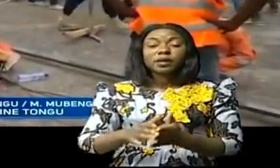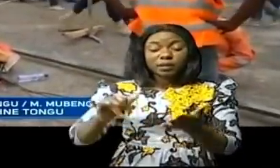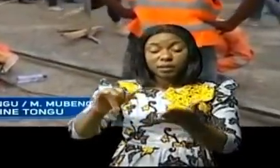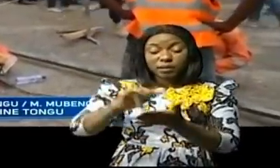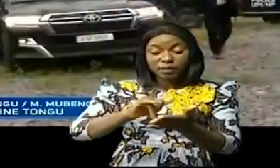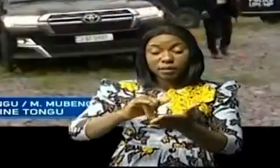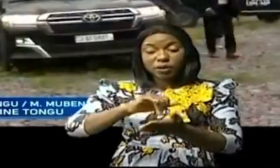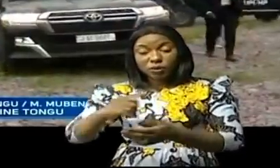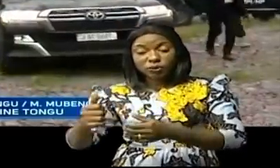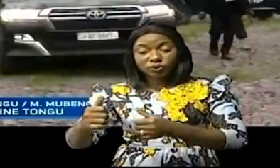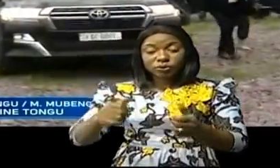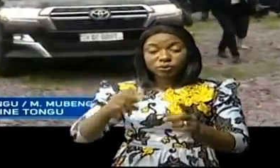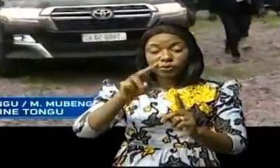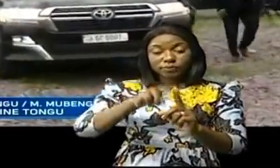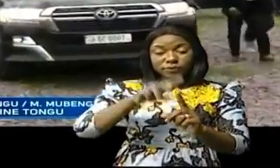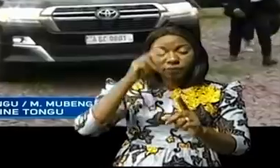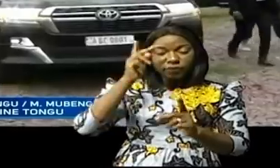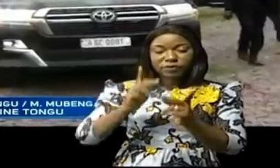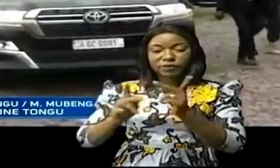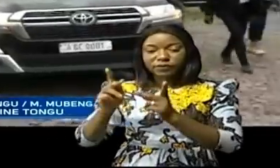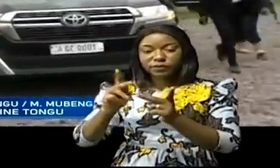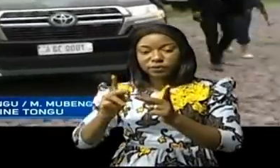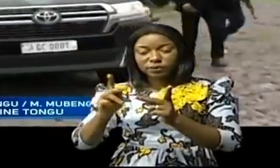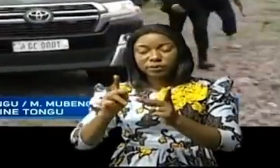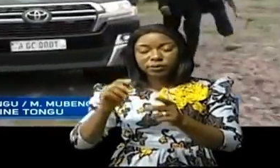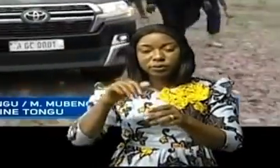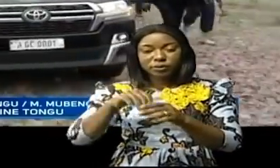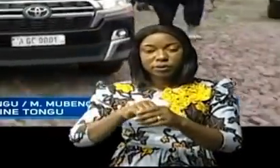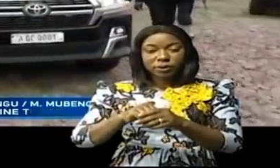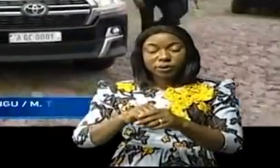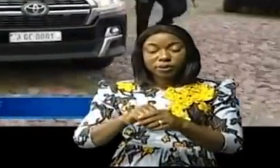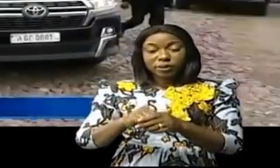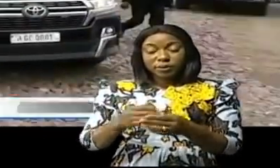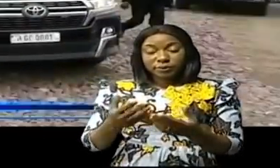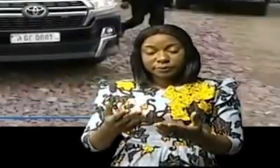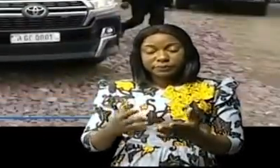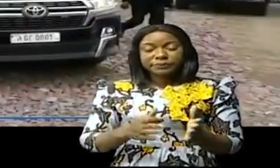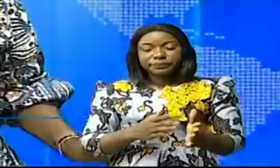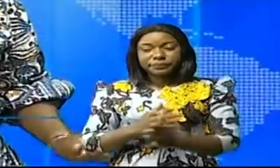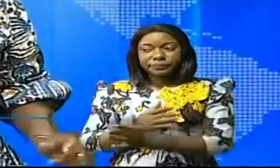plusieurs autres sites sont prévus pour la visite papale en République démocratique du Congo.